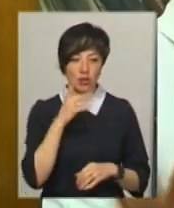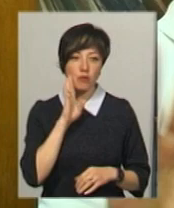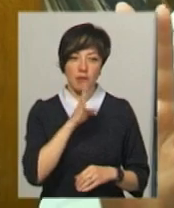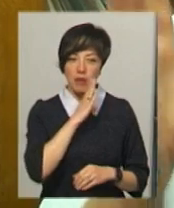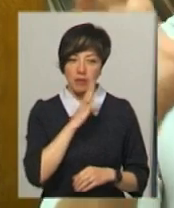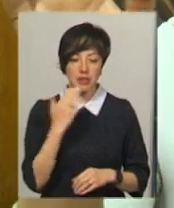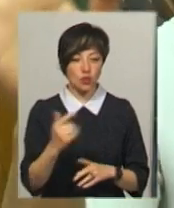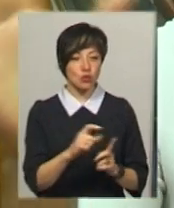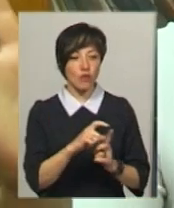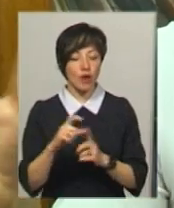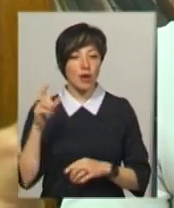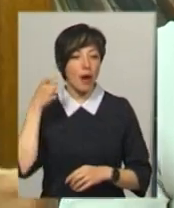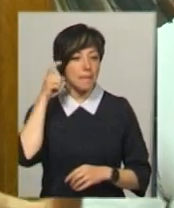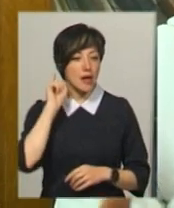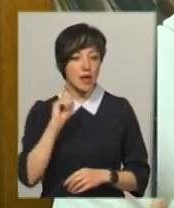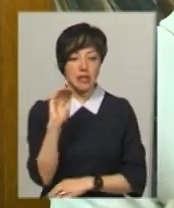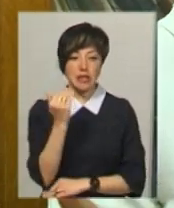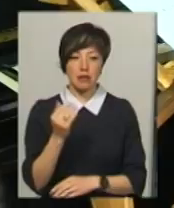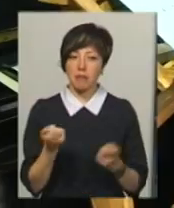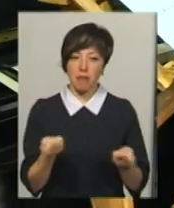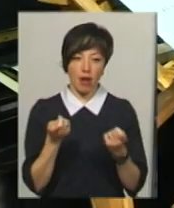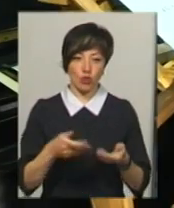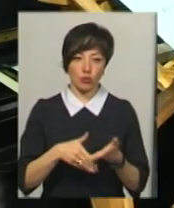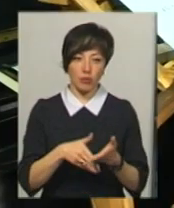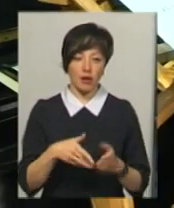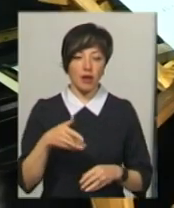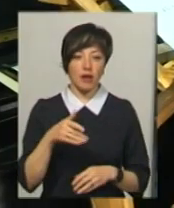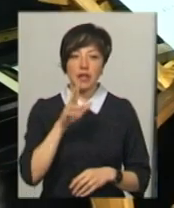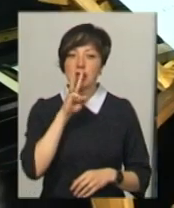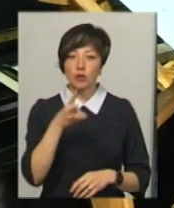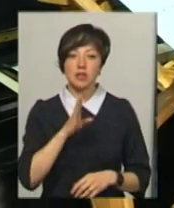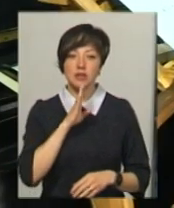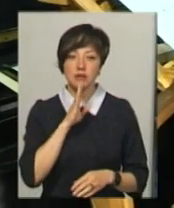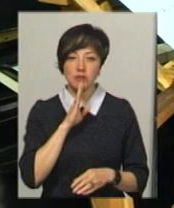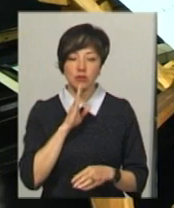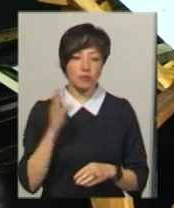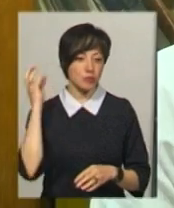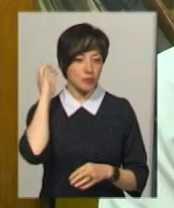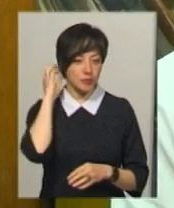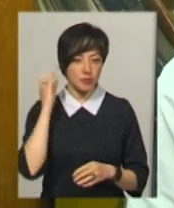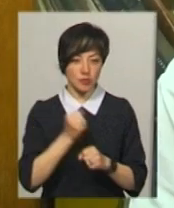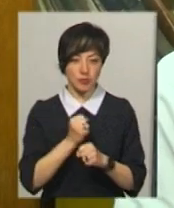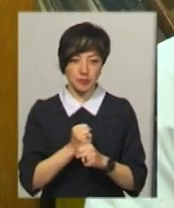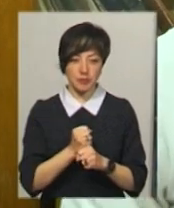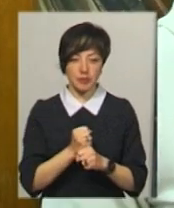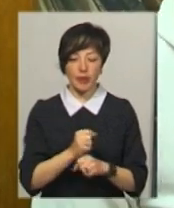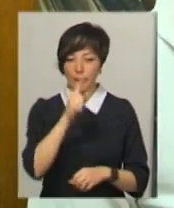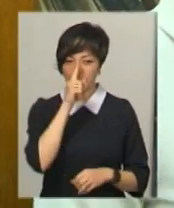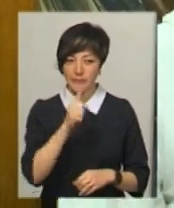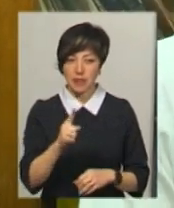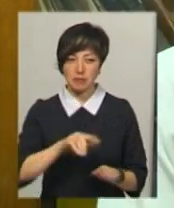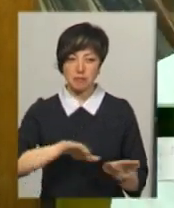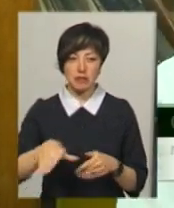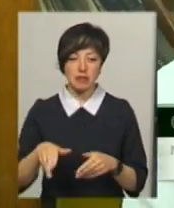Олена. За її словами, слуховий апарат дитині мало допоміг. У віці трьох років дівчинці поставили імплантат. Буквально місяць